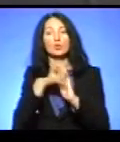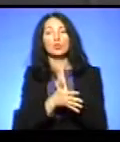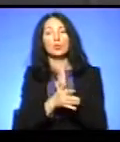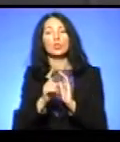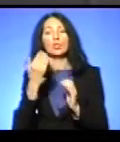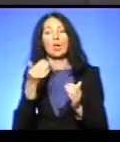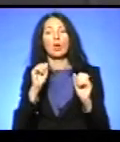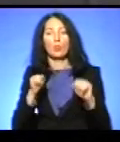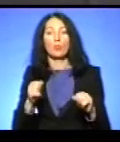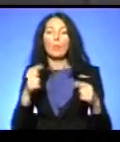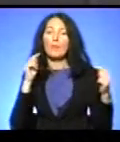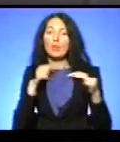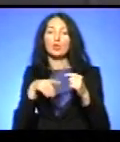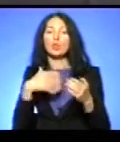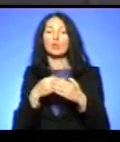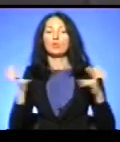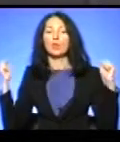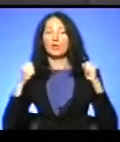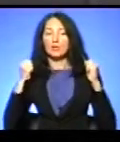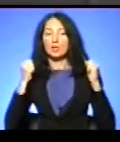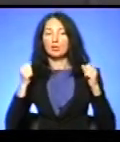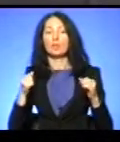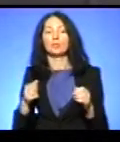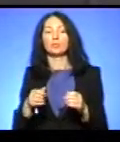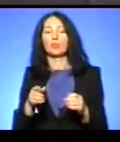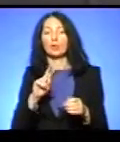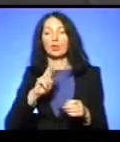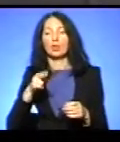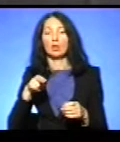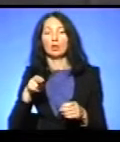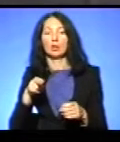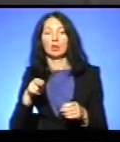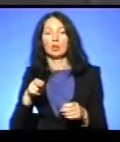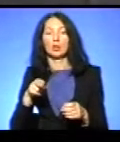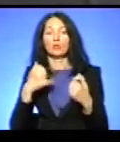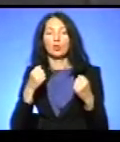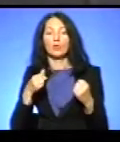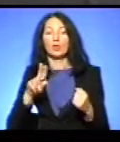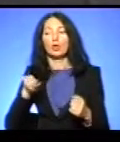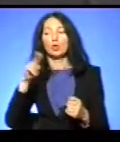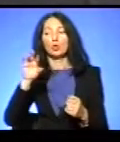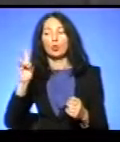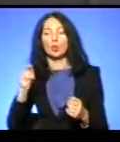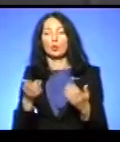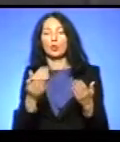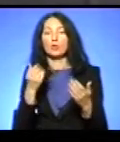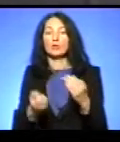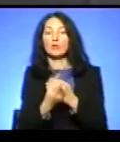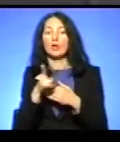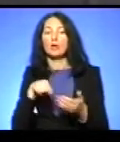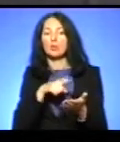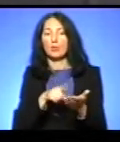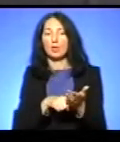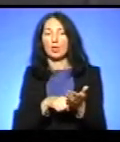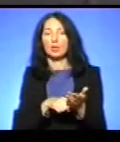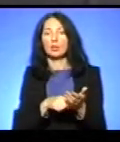своїх фізичних даних, як потенційний донор. Тобто, якщо все-таки з'являються інколи такі питання, які там